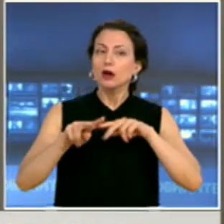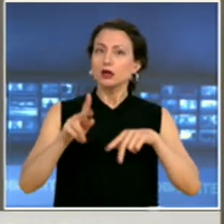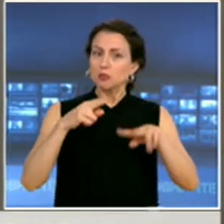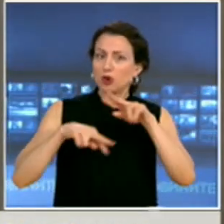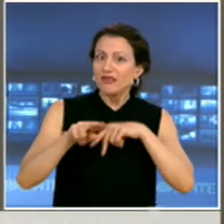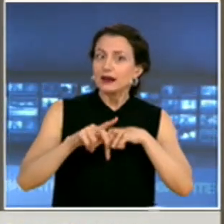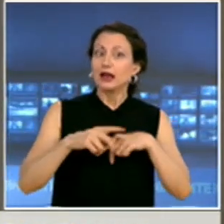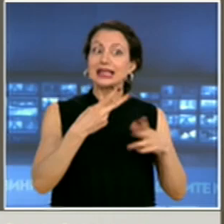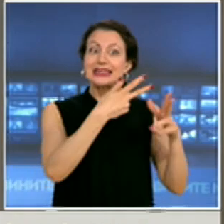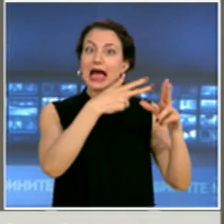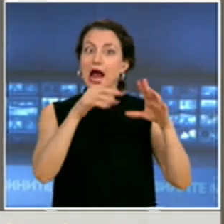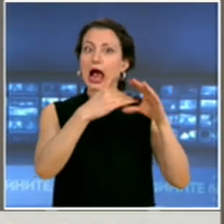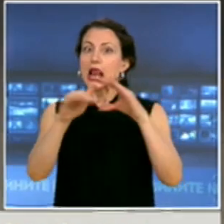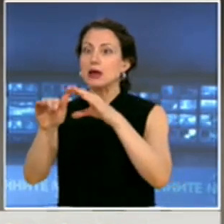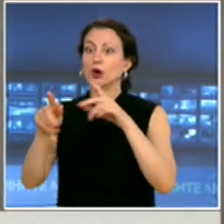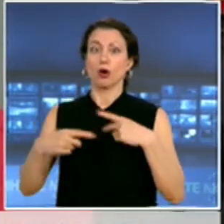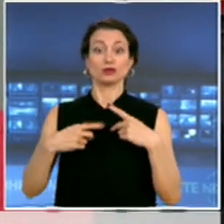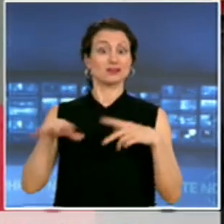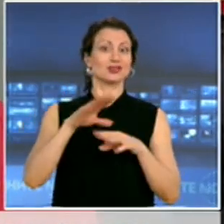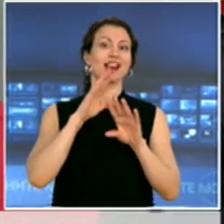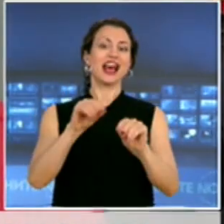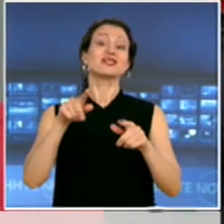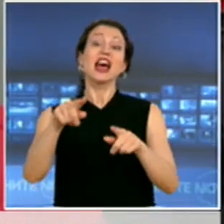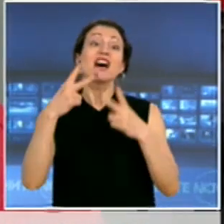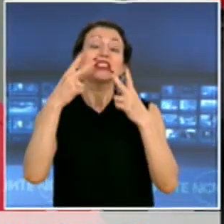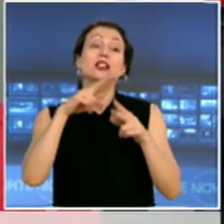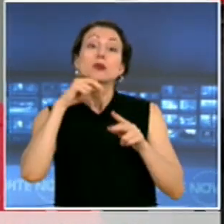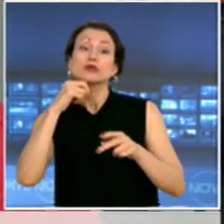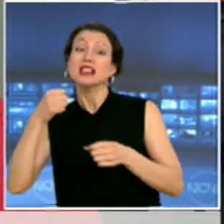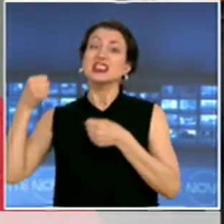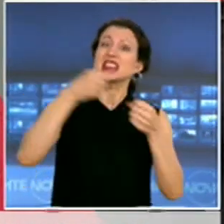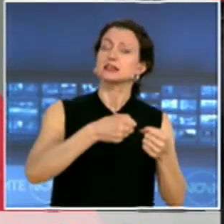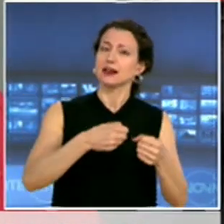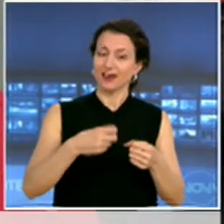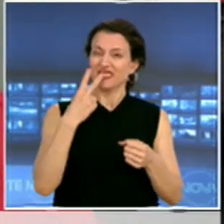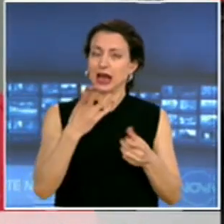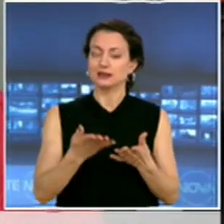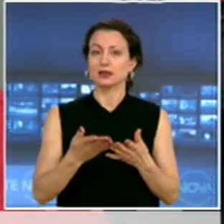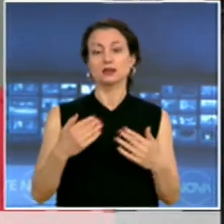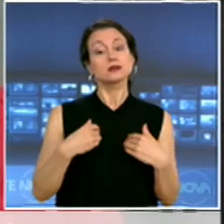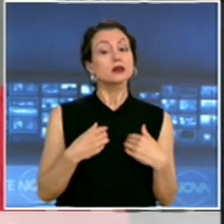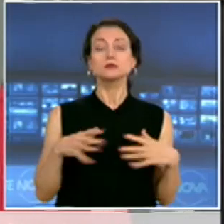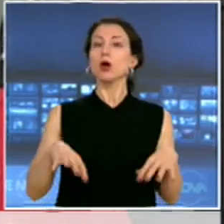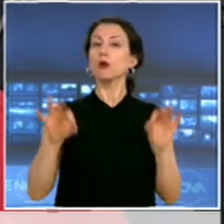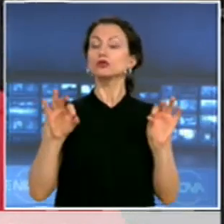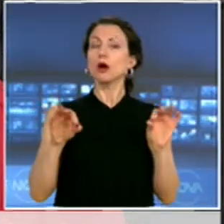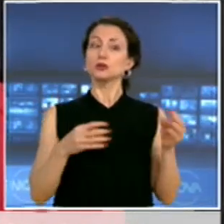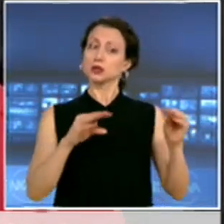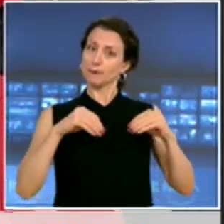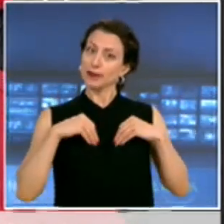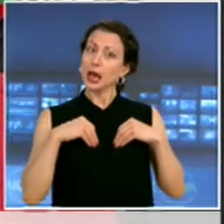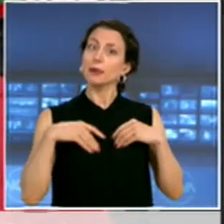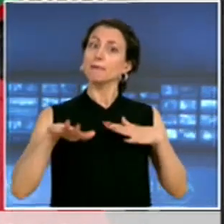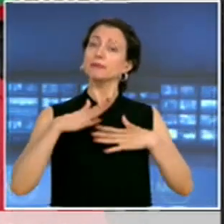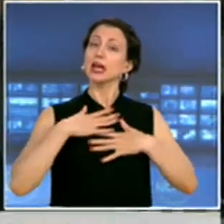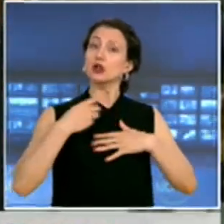който се твърди, че показва полицайско насилие. Ние сме готови си понесеме нашата отговорност. И директора на Седевере още с нощи е